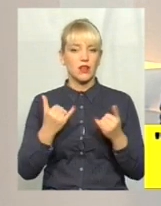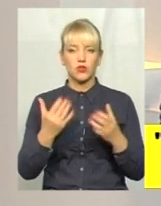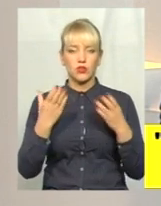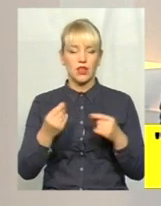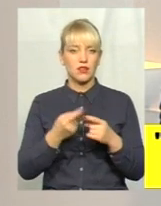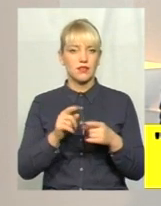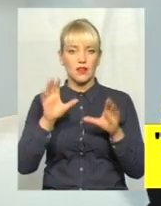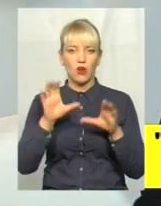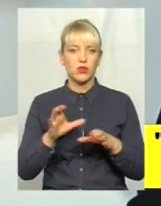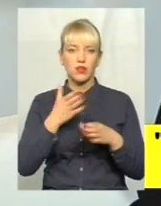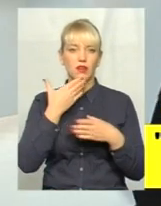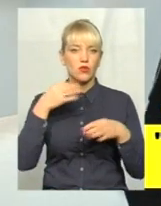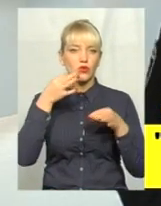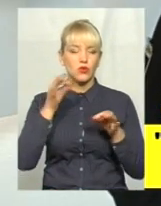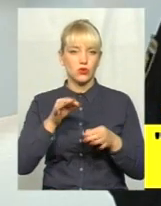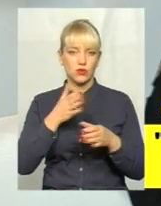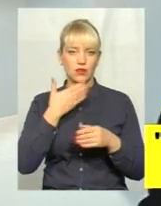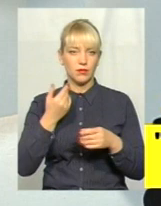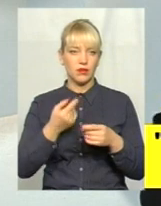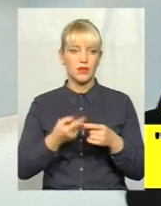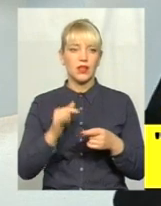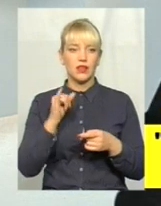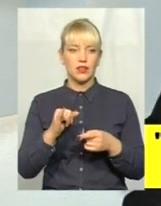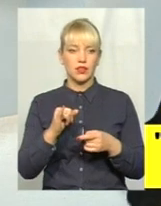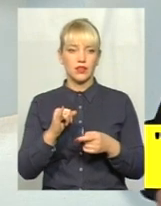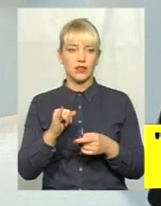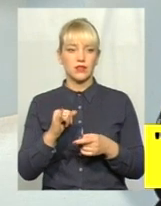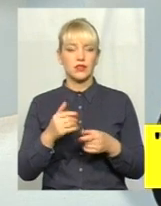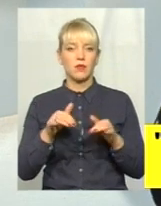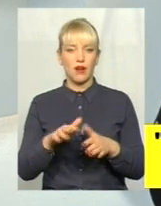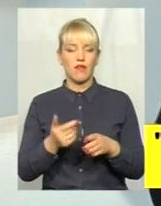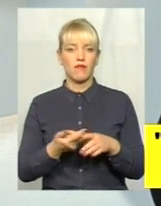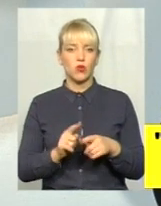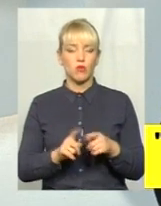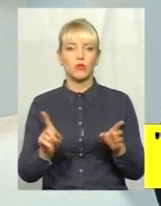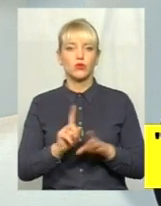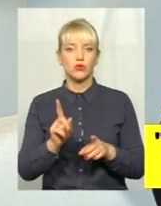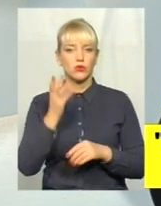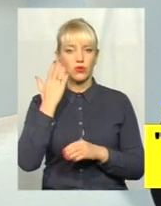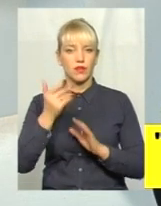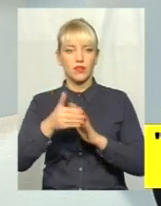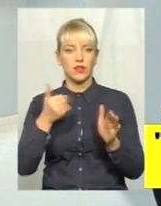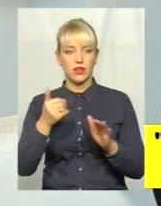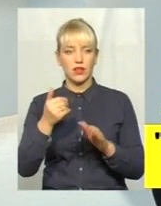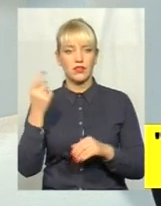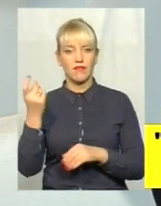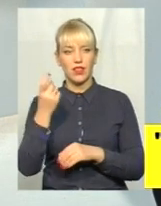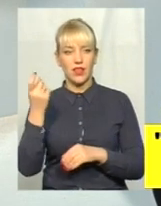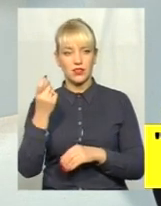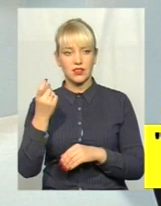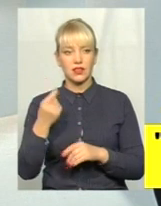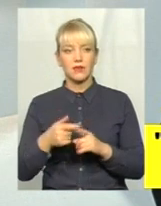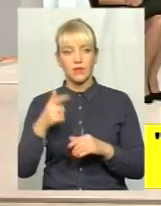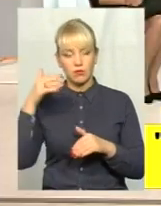цьому випадку справа в тому, що коли викликається власник... Патруль. Патруль, це